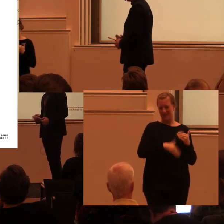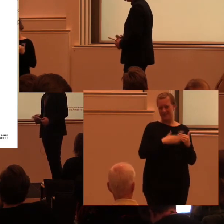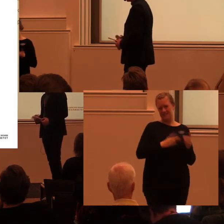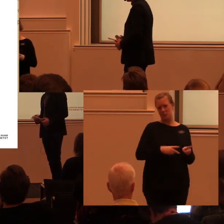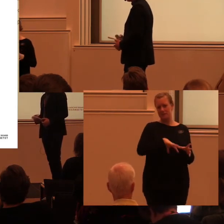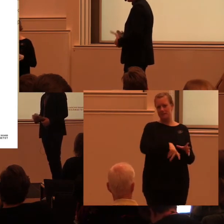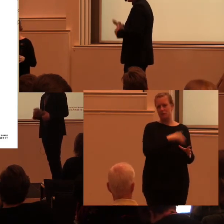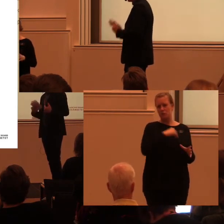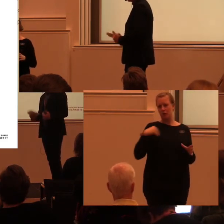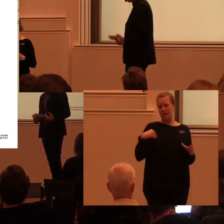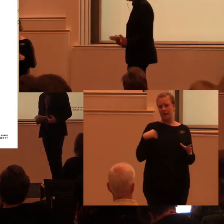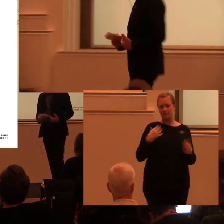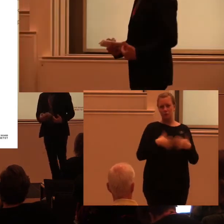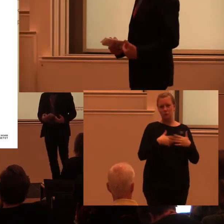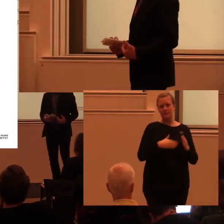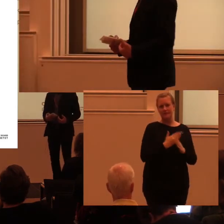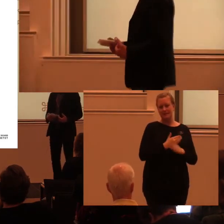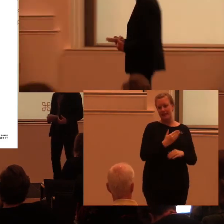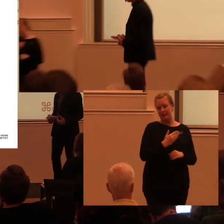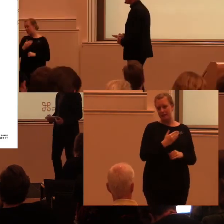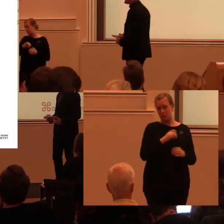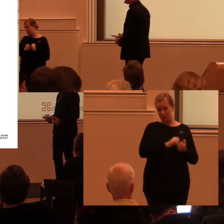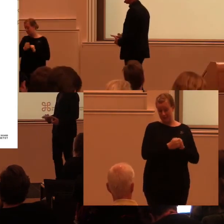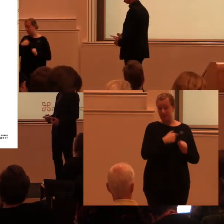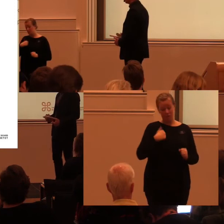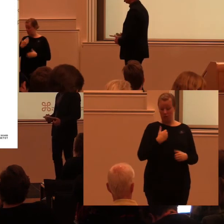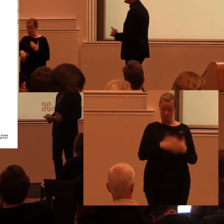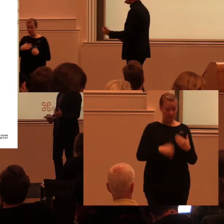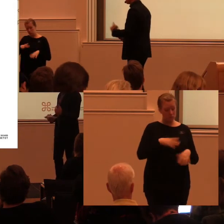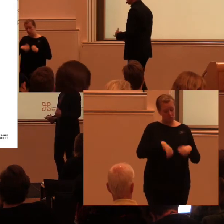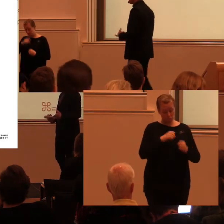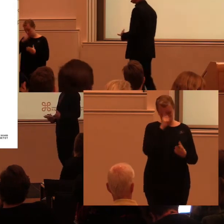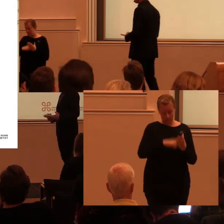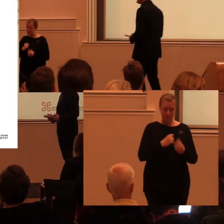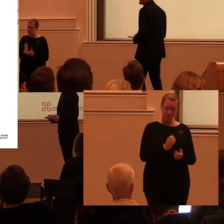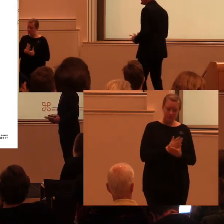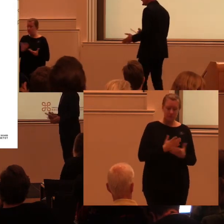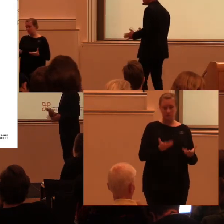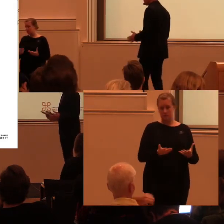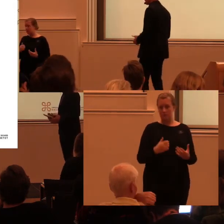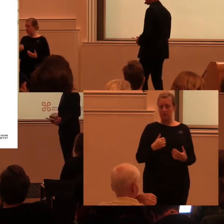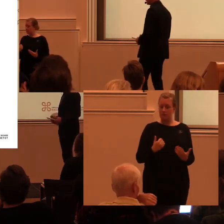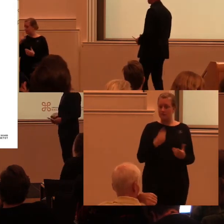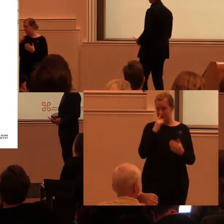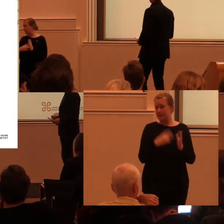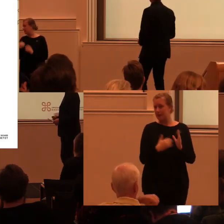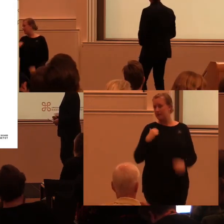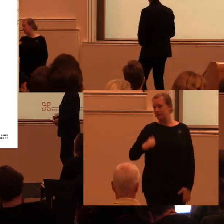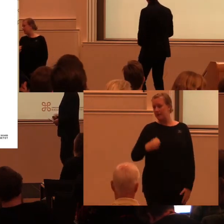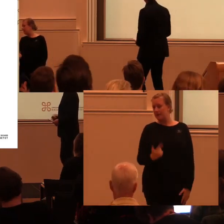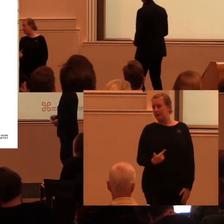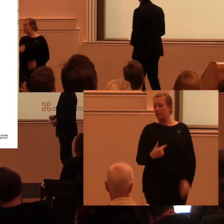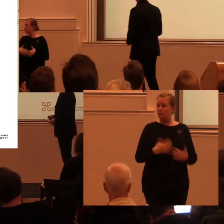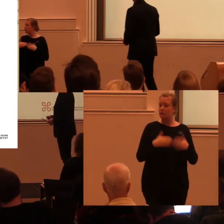funktionshinderspolitiken. Vi hade redan en roll att jobba med funktionshindersfrågor. Och det delmålet vi fick var ungefär det vi hade.